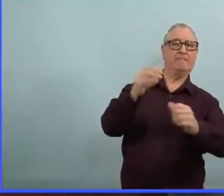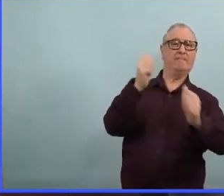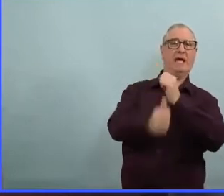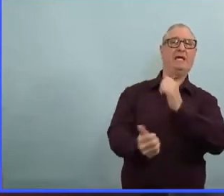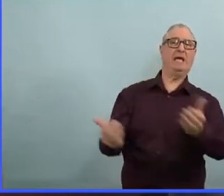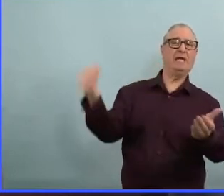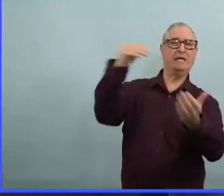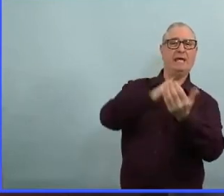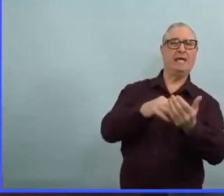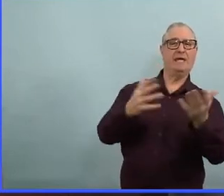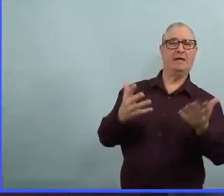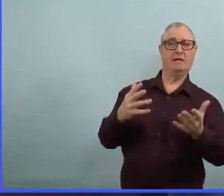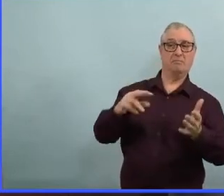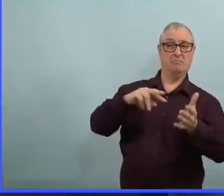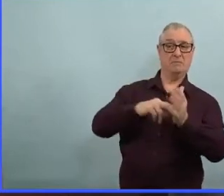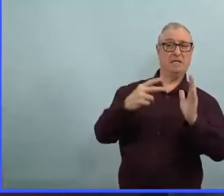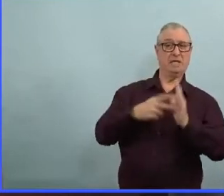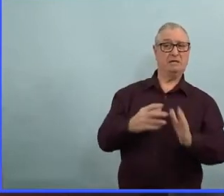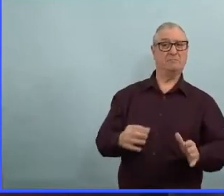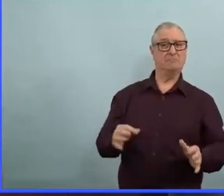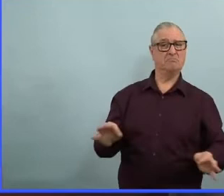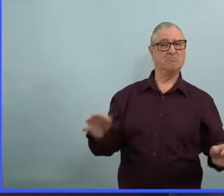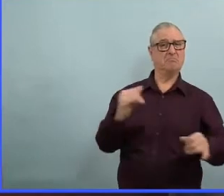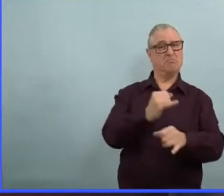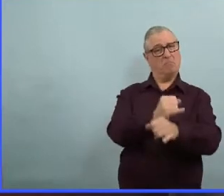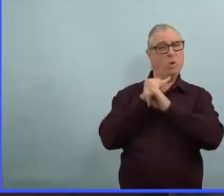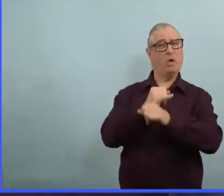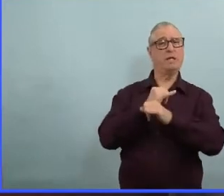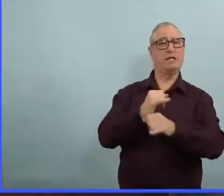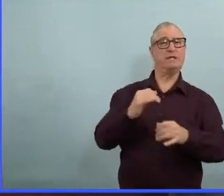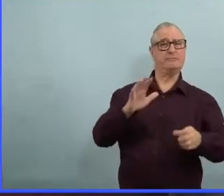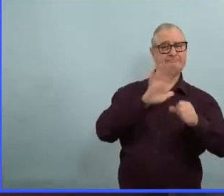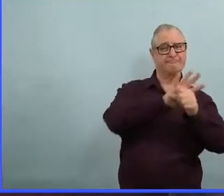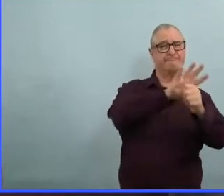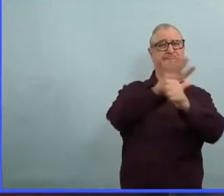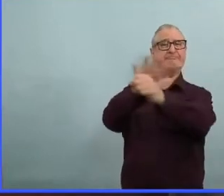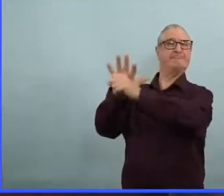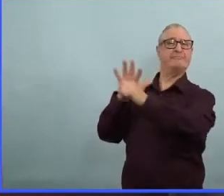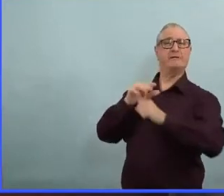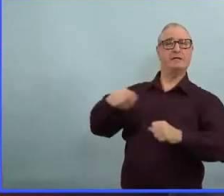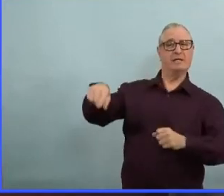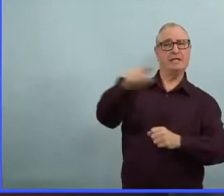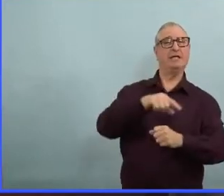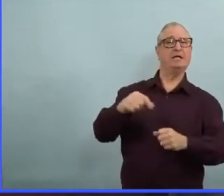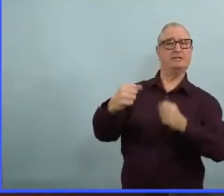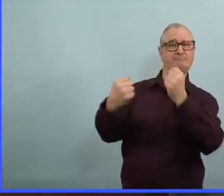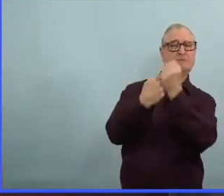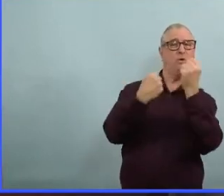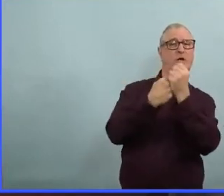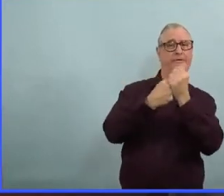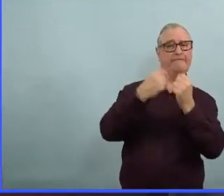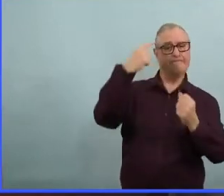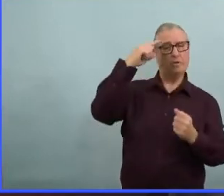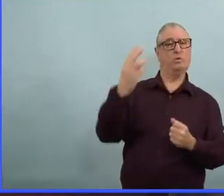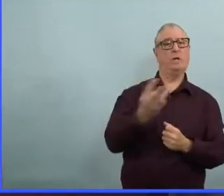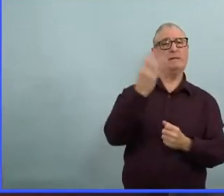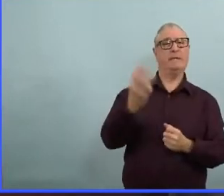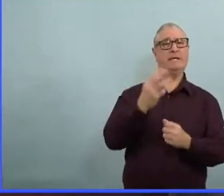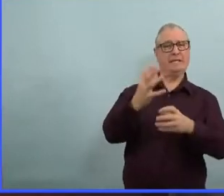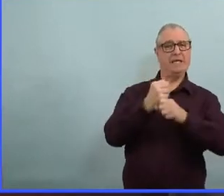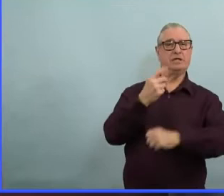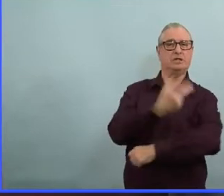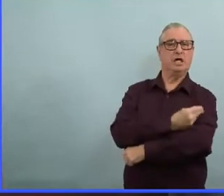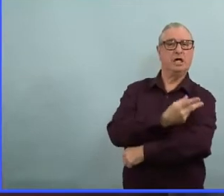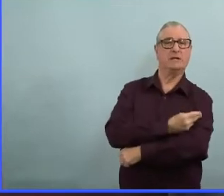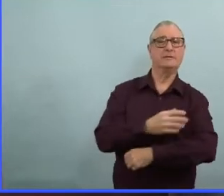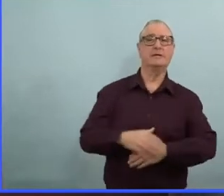depuis le premier jour de la vaccination, nous sommes devenus des ambassadeurs. Au sein même de notre gouvernement, nous voulions nous assurer que le